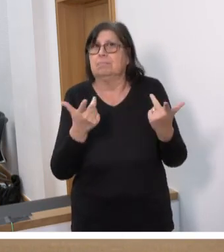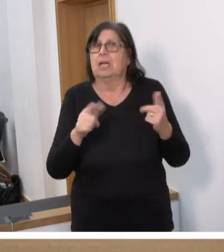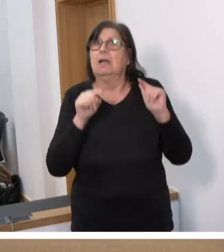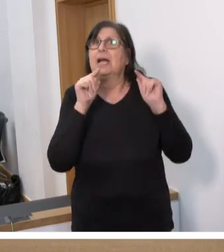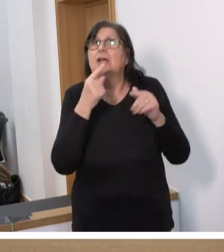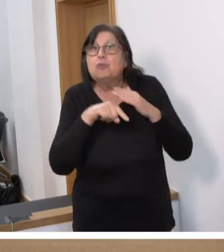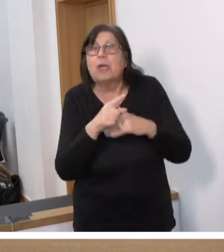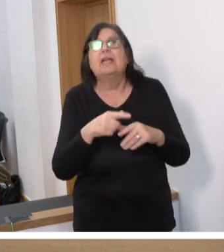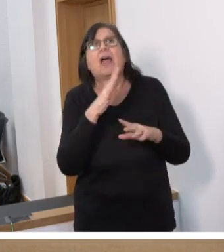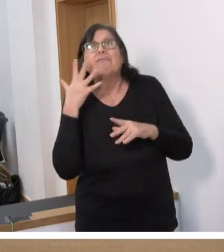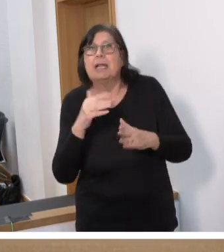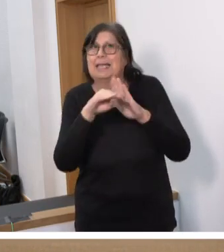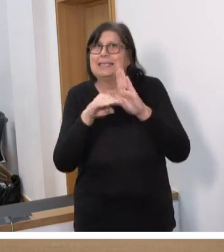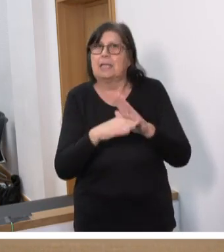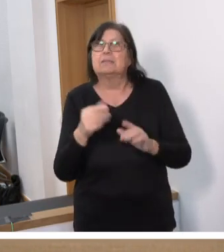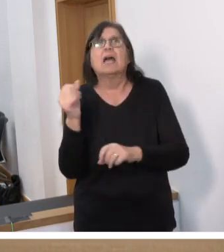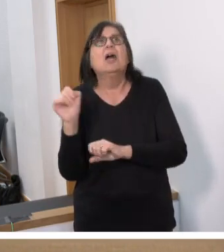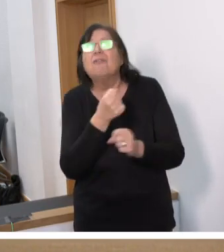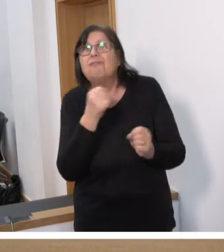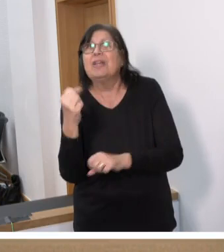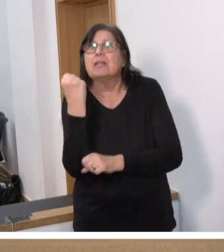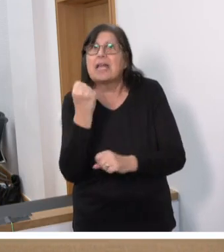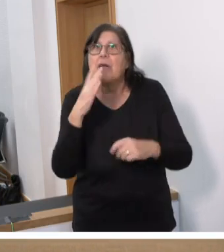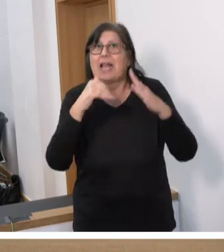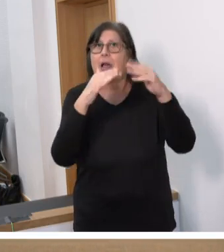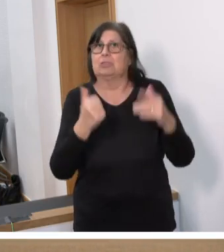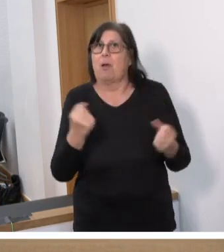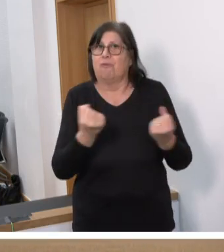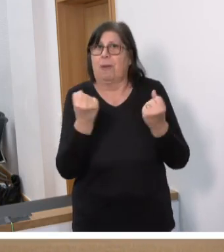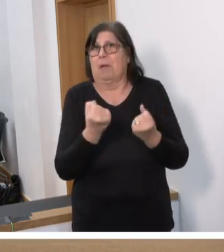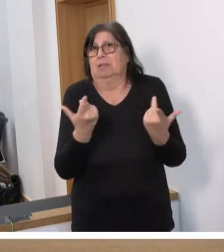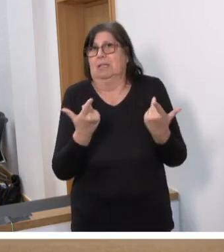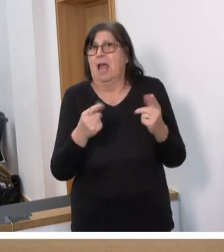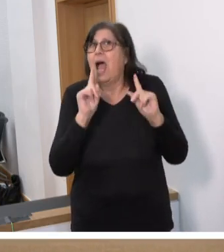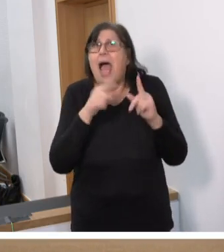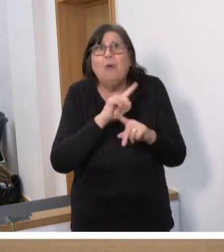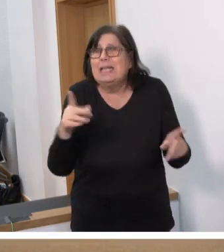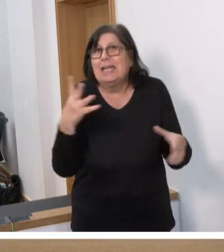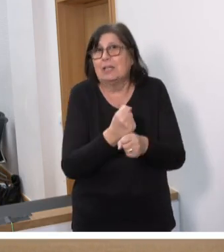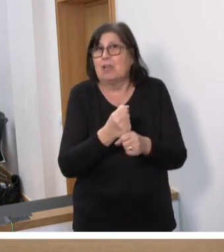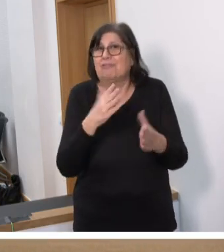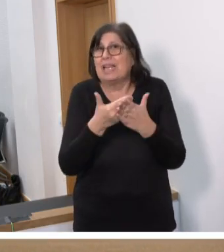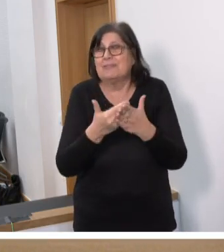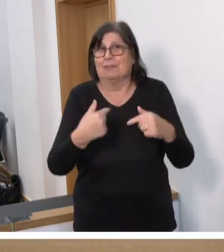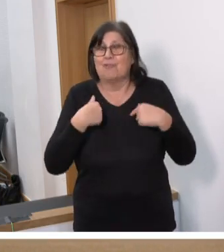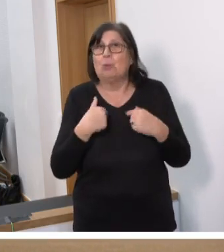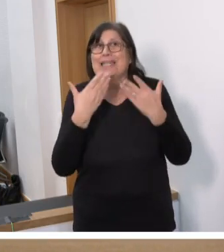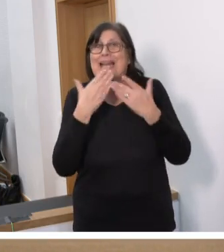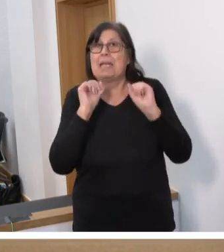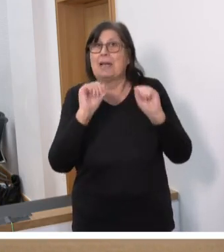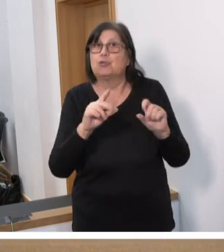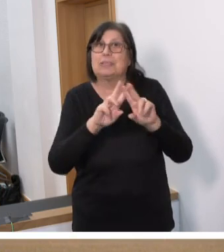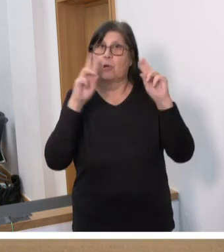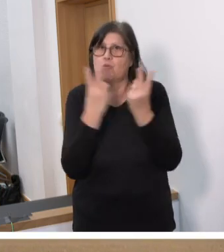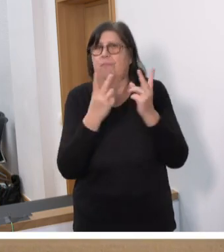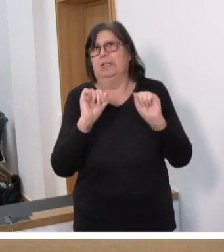Windkraftausbau fortzusetzen. Haben Sie doch auch nicht hinbekommen, meine sehr verehrten Damen und Herren. Für uns ist Klimaschutz Umweltschutz. Und